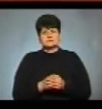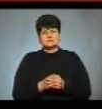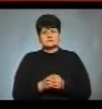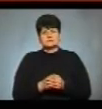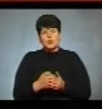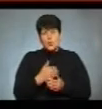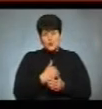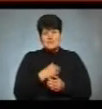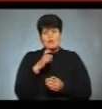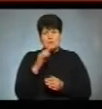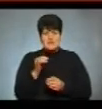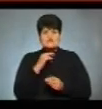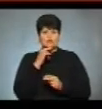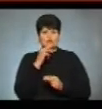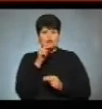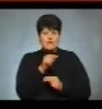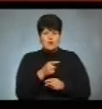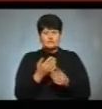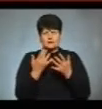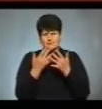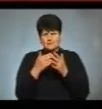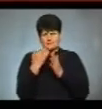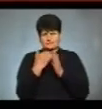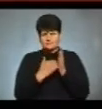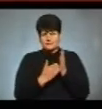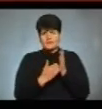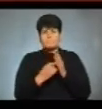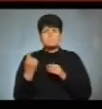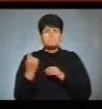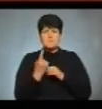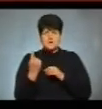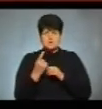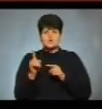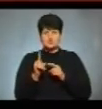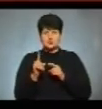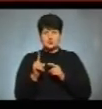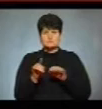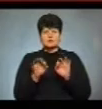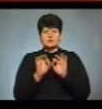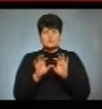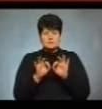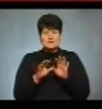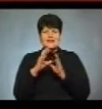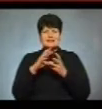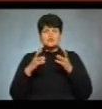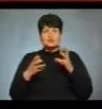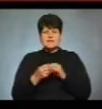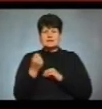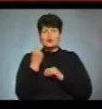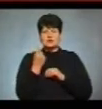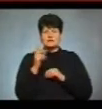Хотів би звернути увагу на декілька аспектів. Перше, що оприлюднені результати 11